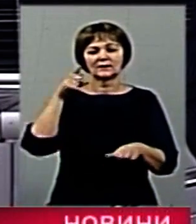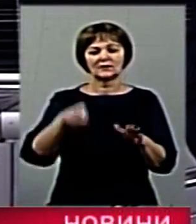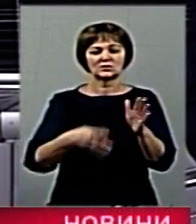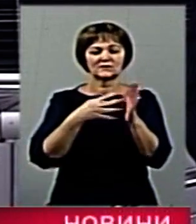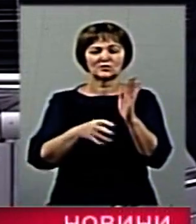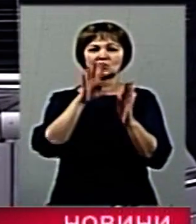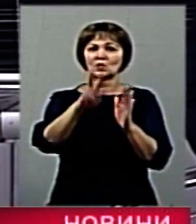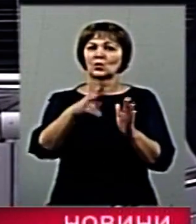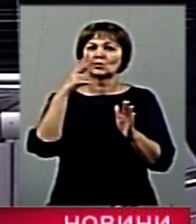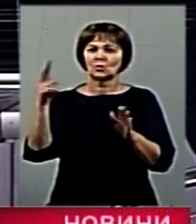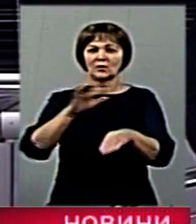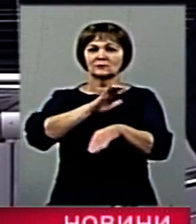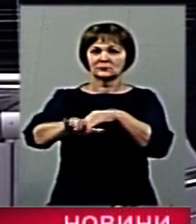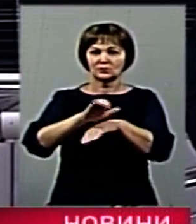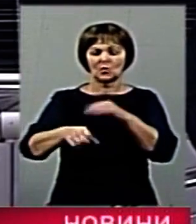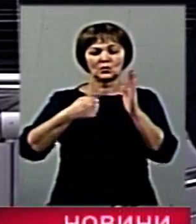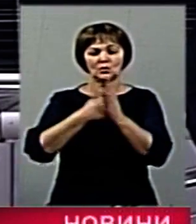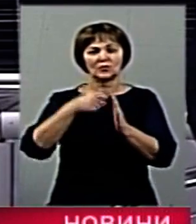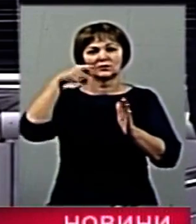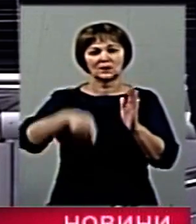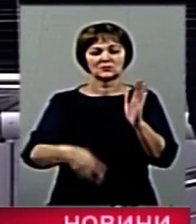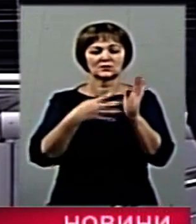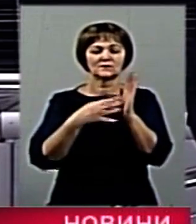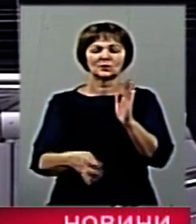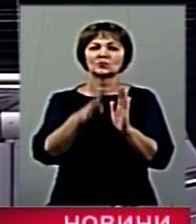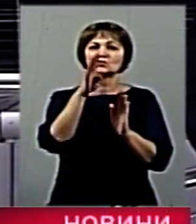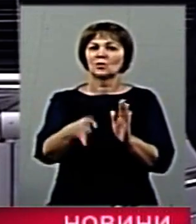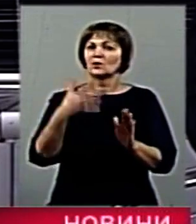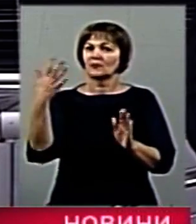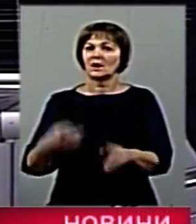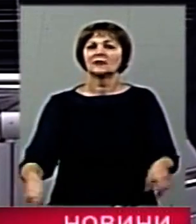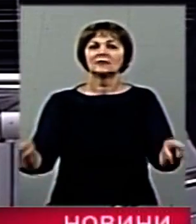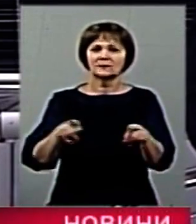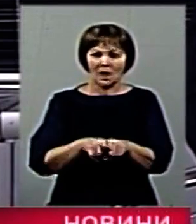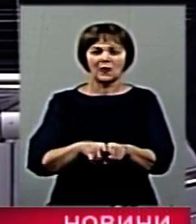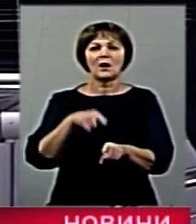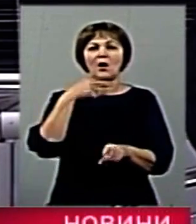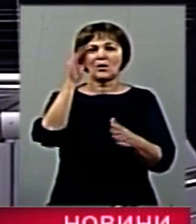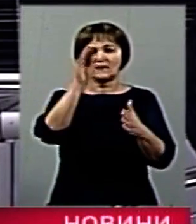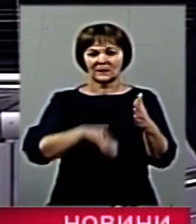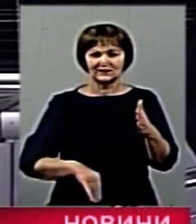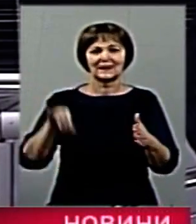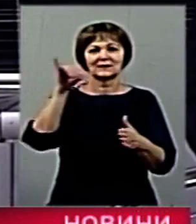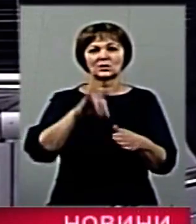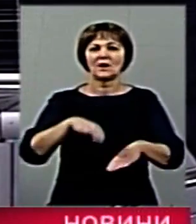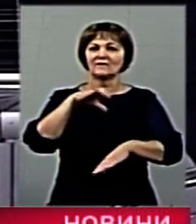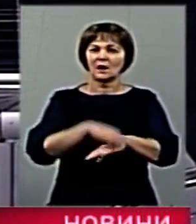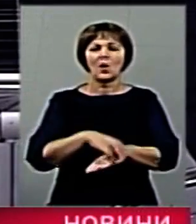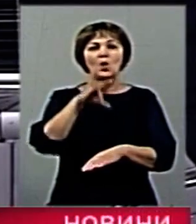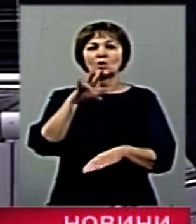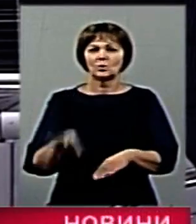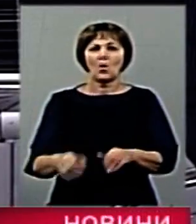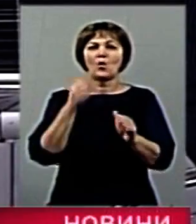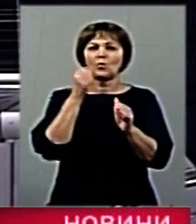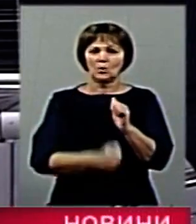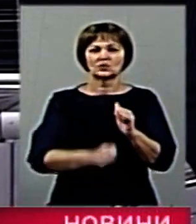року і тривало до 1945. Так звучать історичні факти. Проте кожна людина – це